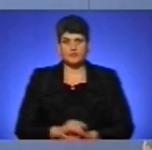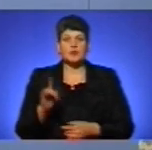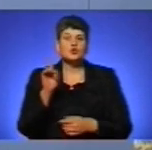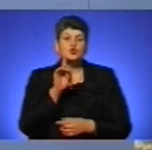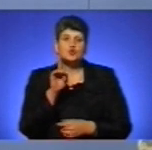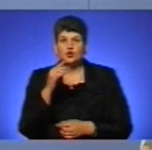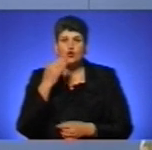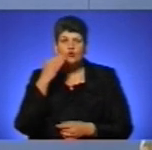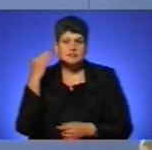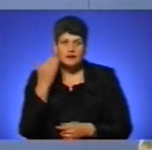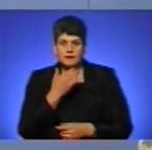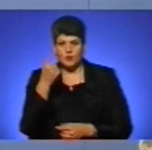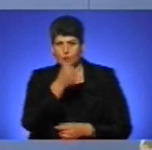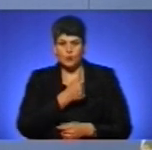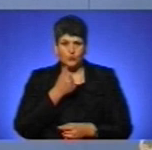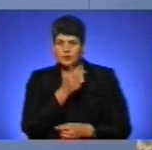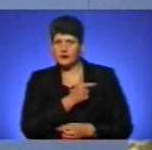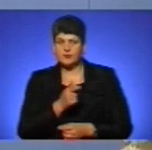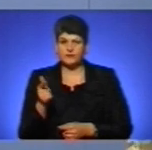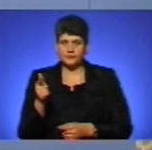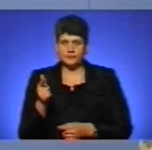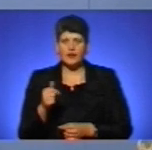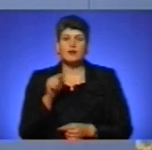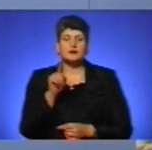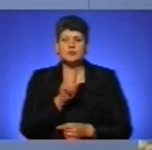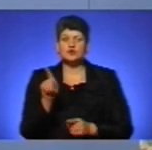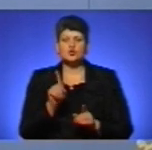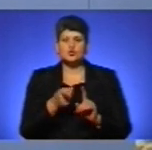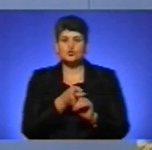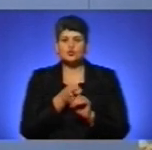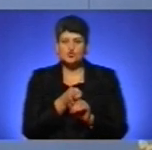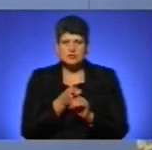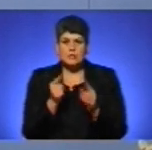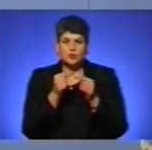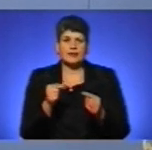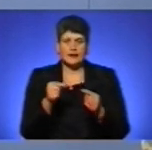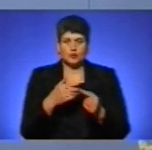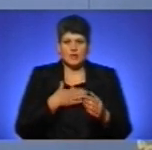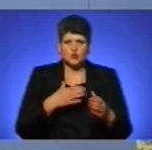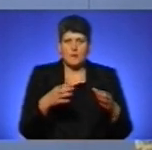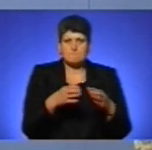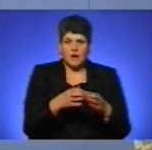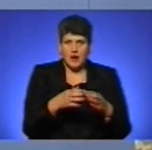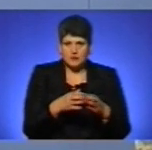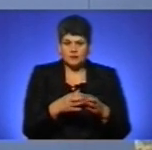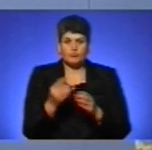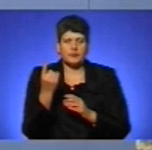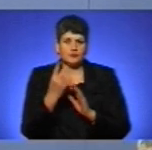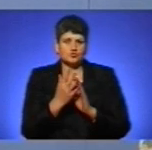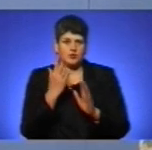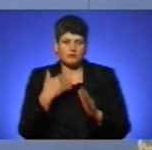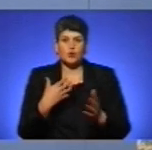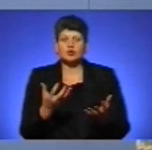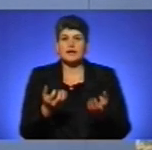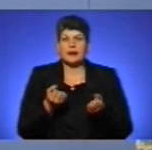За останні роки те, що стосується конкретно нашої бригади. В першу чергу, ми отримали